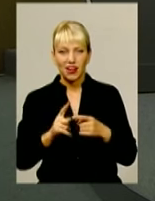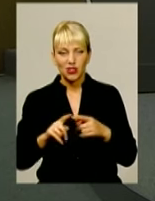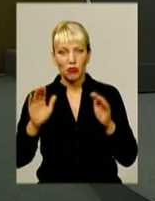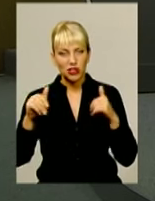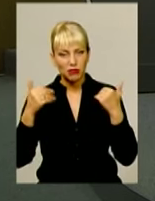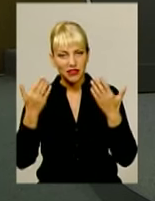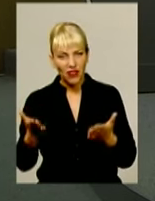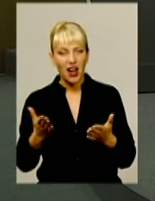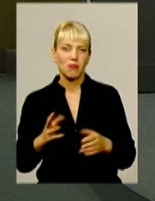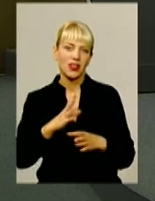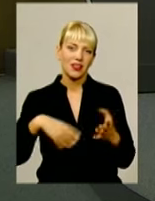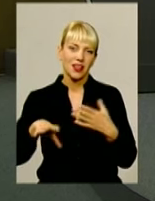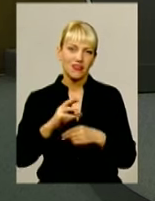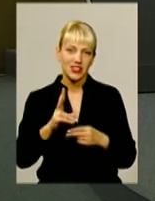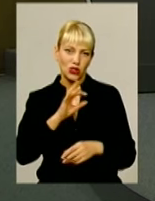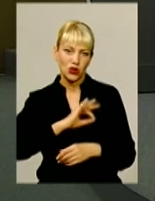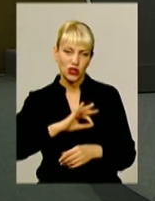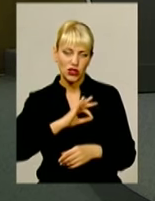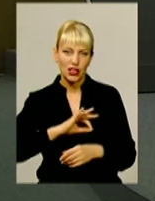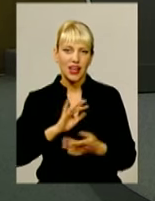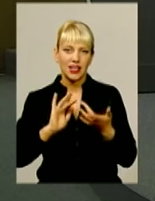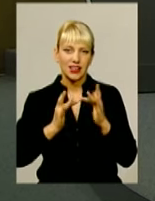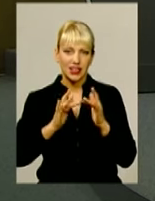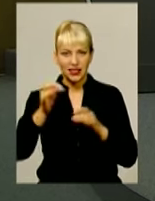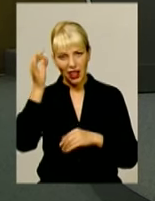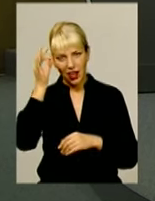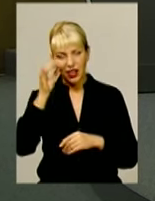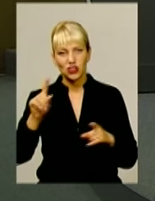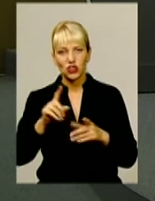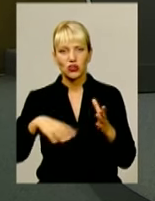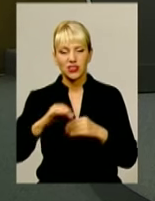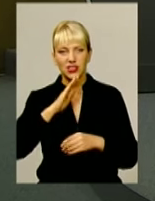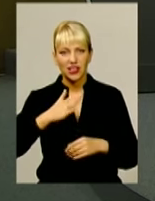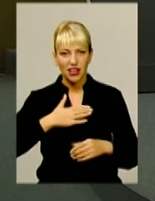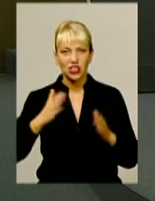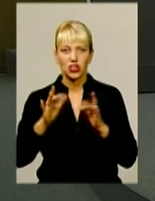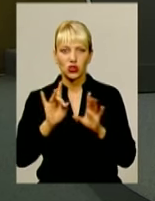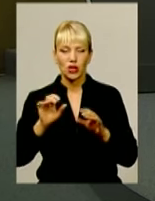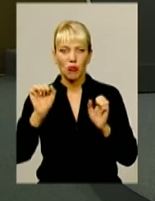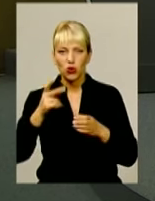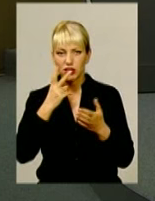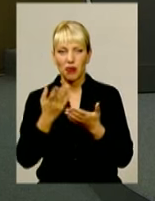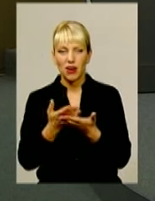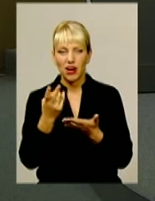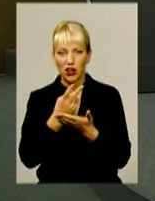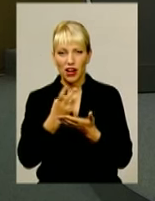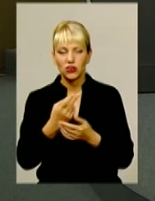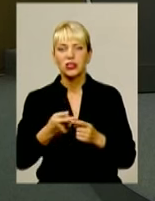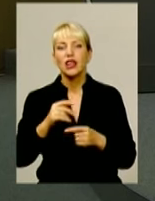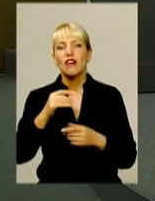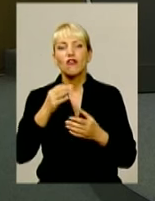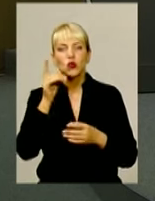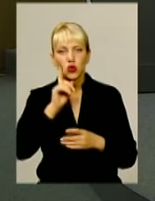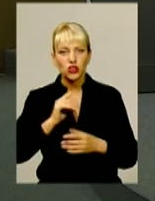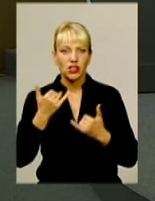вами прощаємося і для всіх користувачів мережі інтернет. Нагадуємо, що всі наші сюжети можна переглянути в зручний для вас